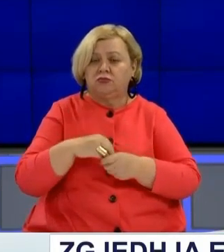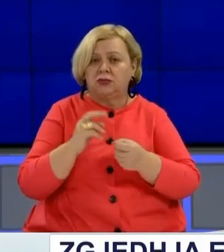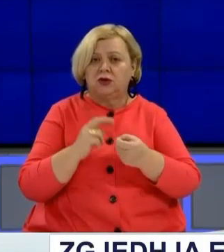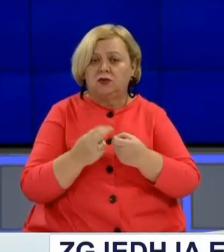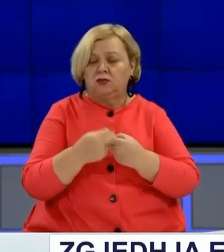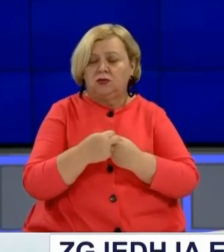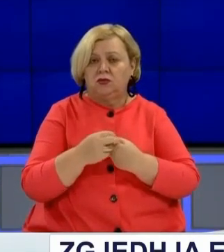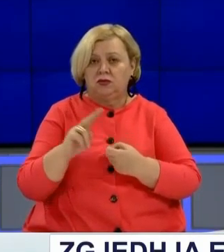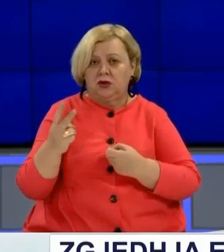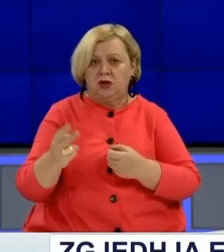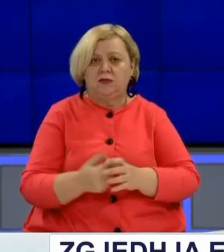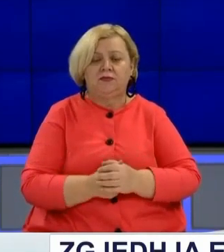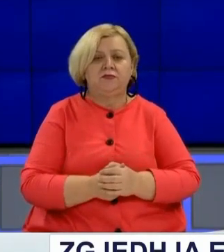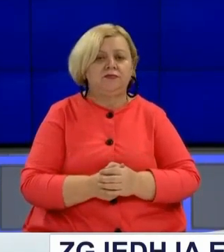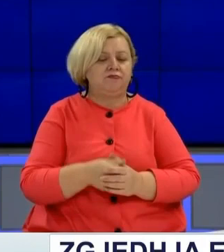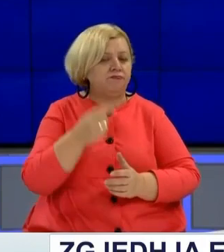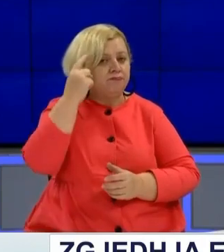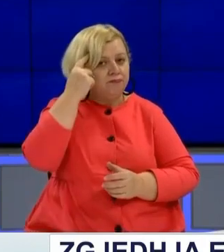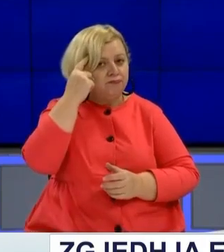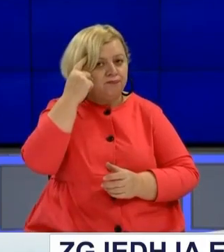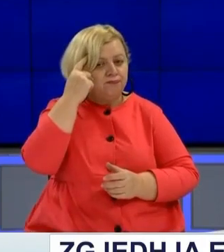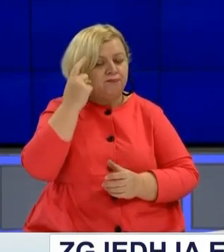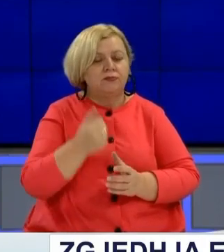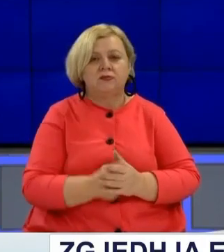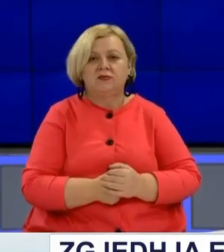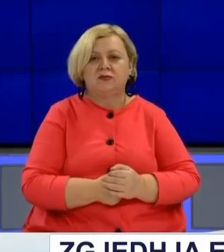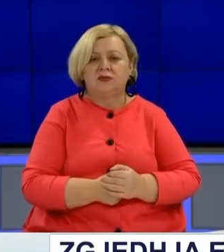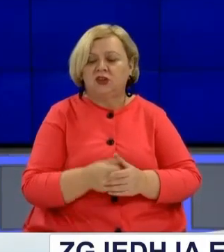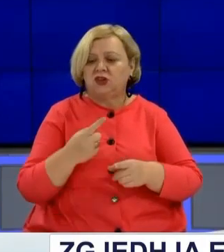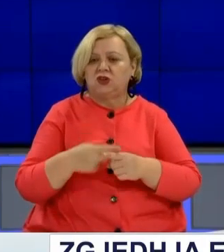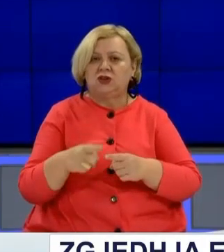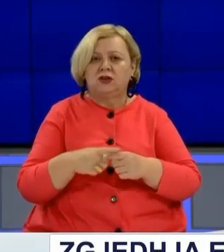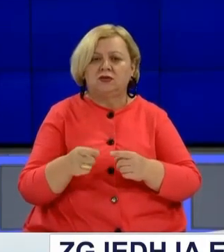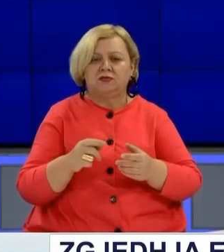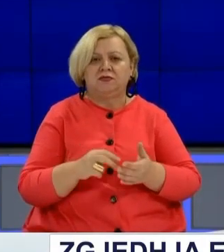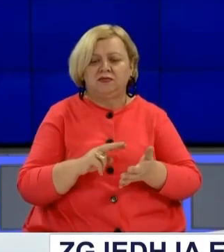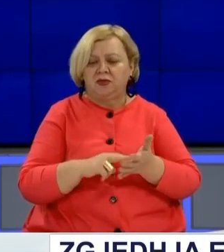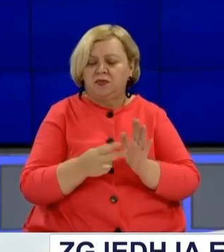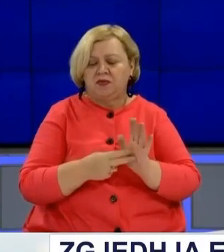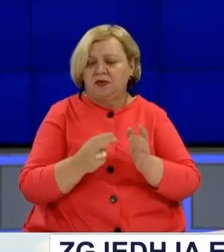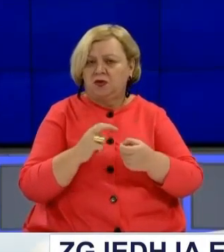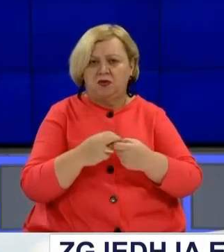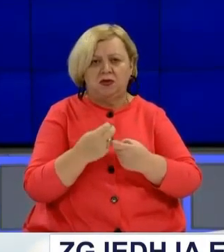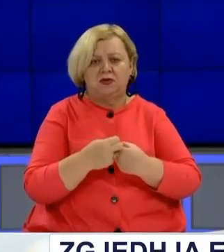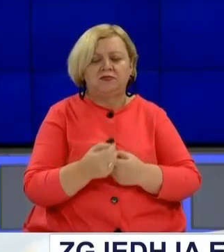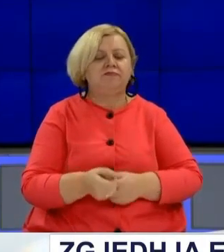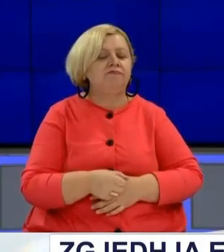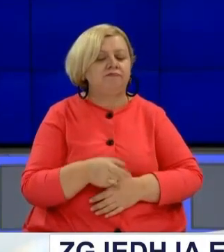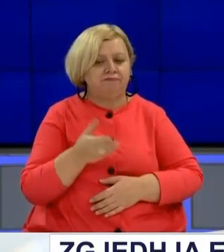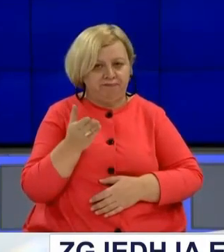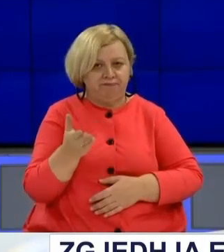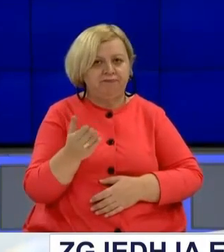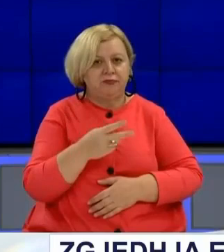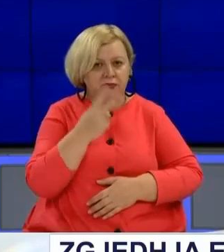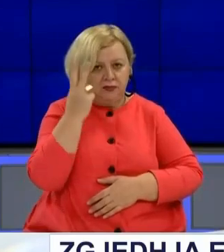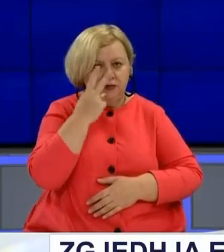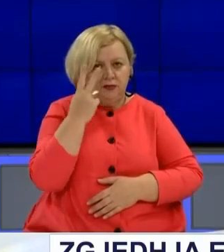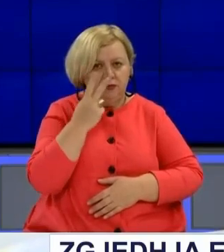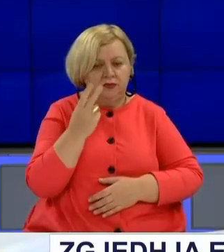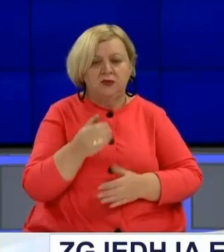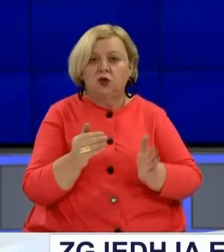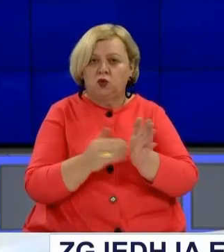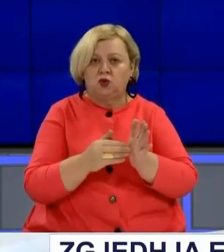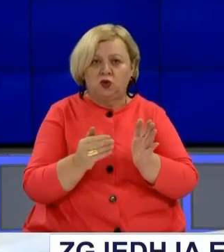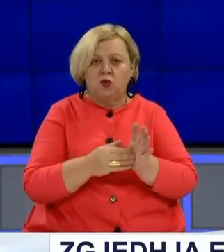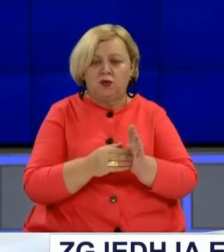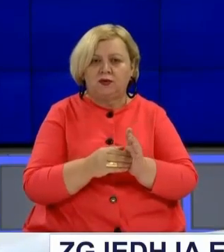branda koalicionit. Onda e mendoj se kërë qeshtje nuk është problemi koalicionit. Kjo nënë kupton që duhet